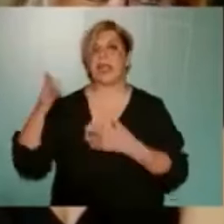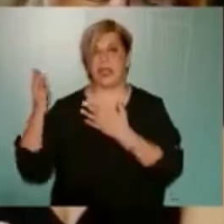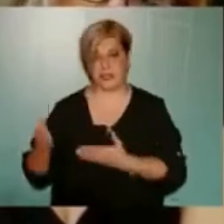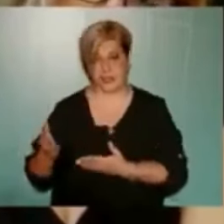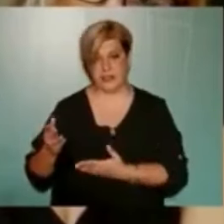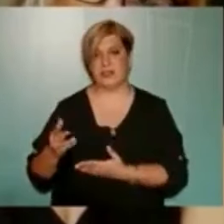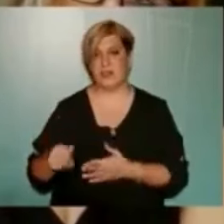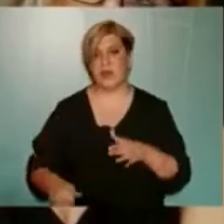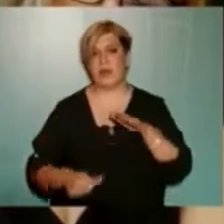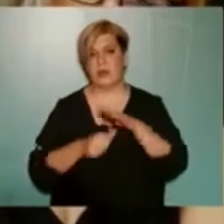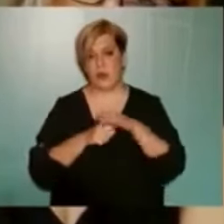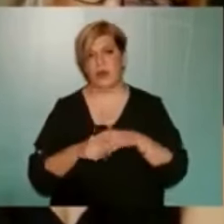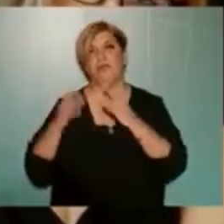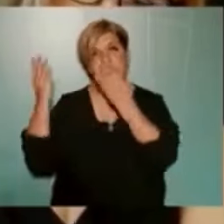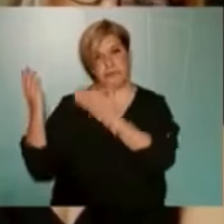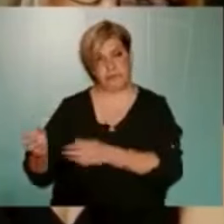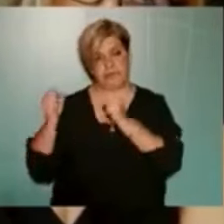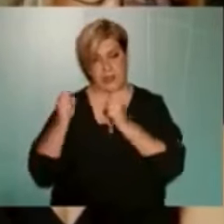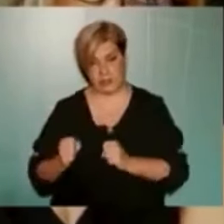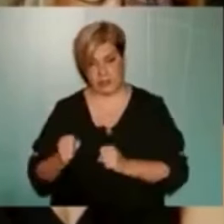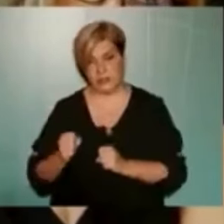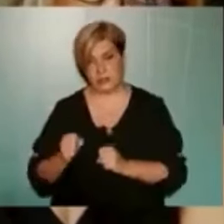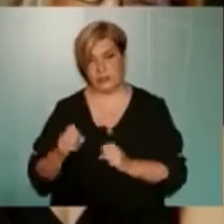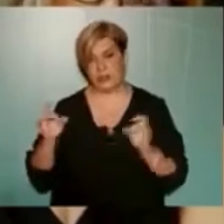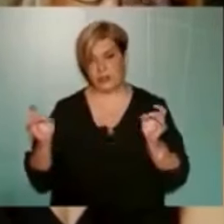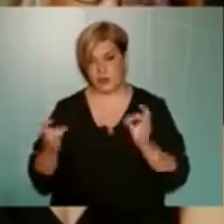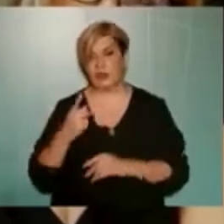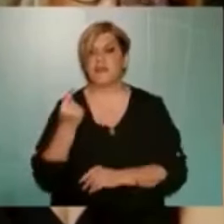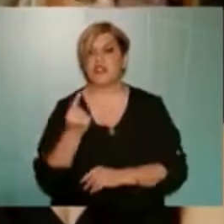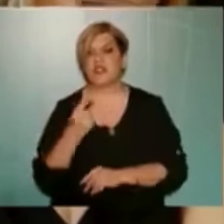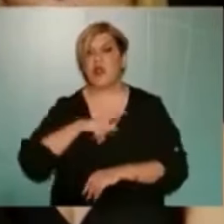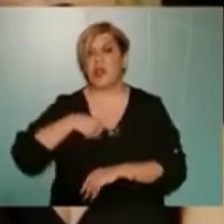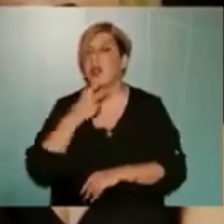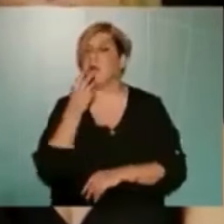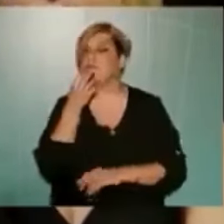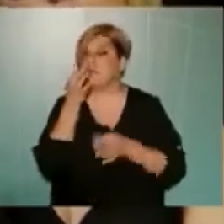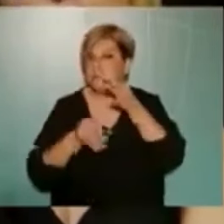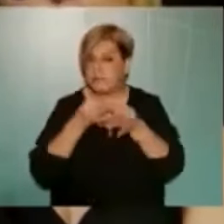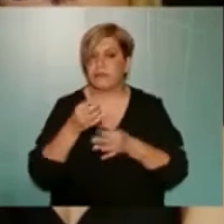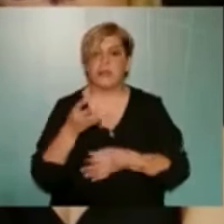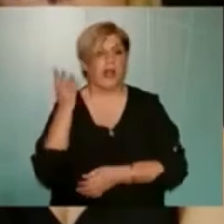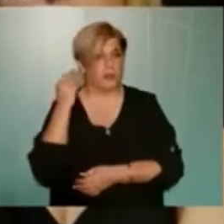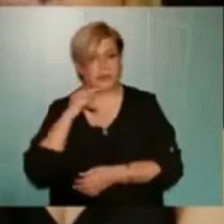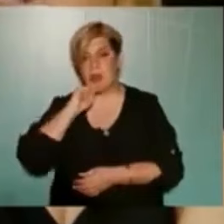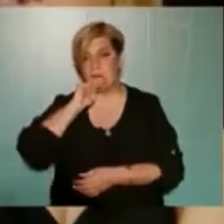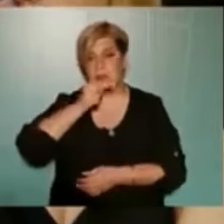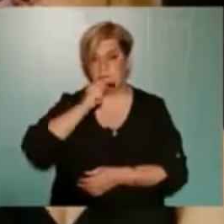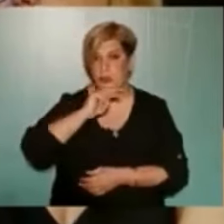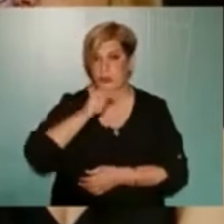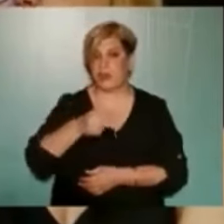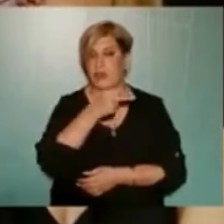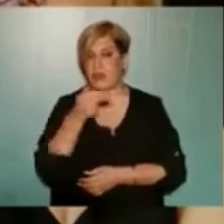πήρε την προεδρική θέση όπως του αρμόζει επι τουλάχιστον μισή ώρα μας μιλούσε περιμέναμε ότι θα απαντούσε στα